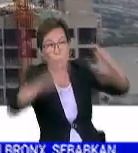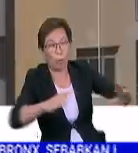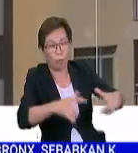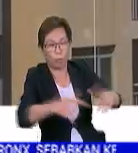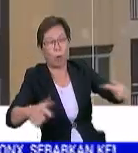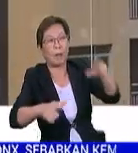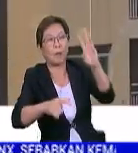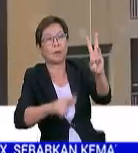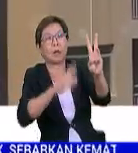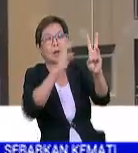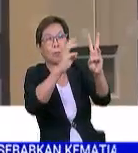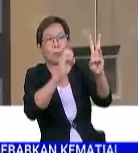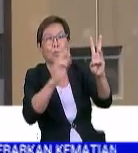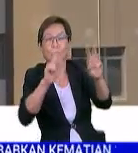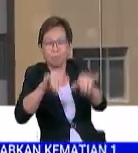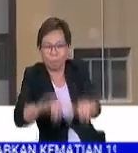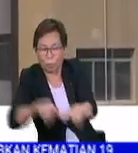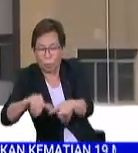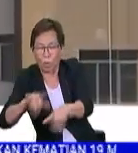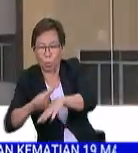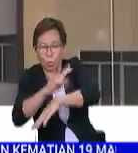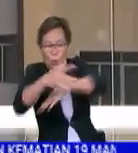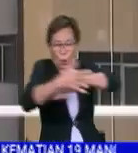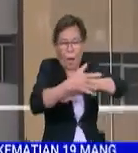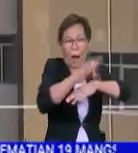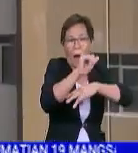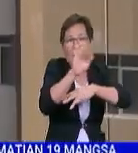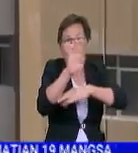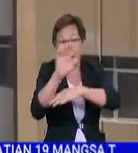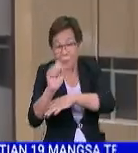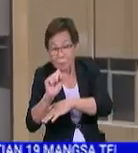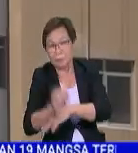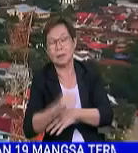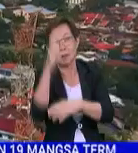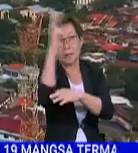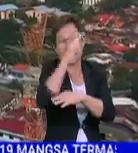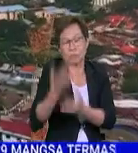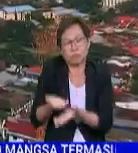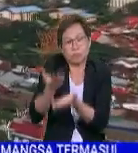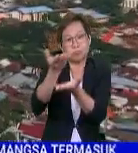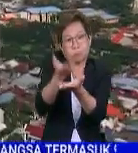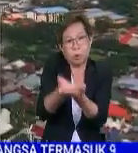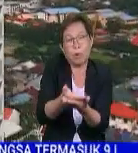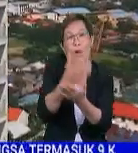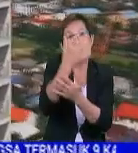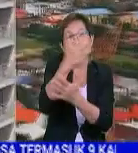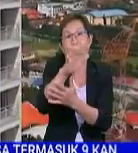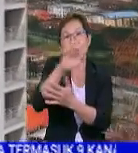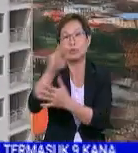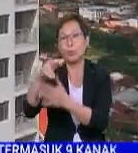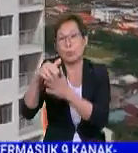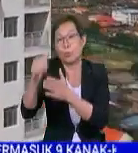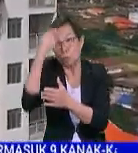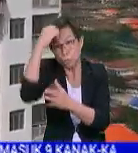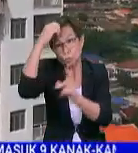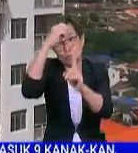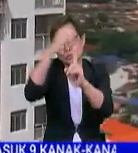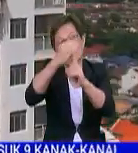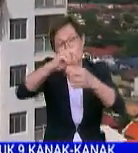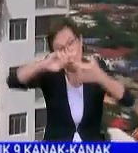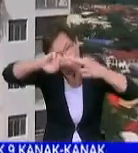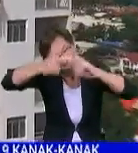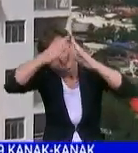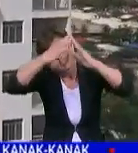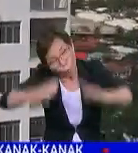660 kaki persegi menggunakan teknologi IBS. Kerajaan menawarkan sehingga RM15,000 bagi tujuan baik